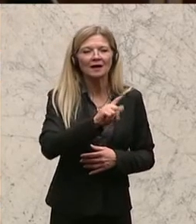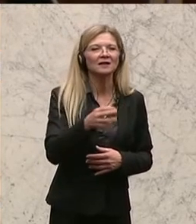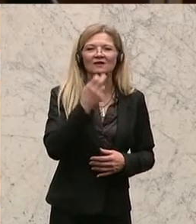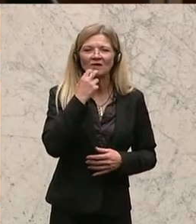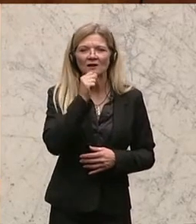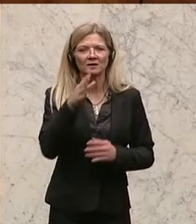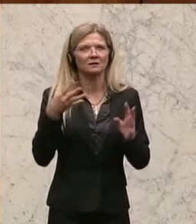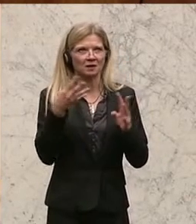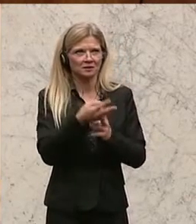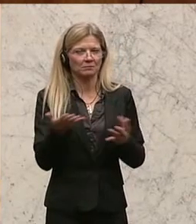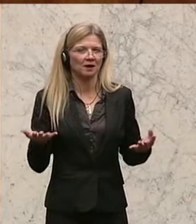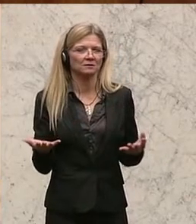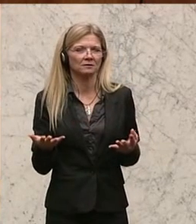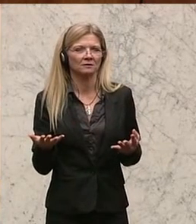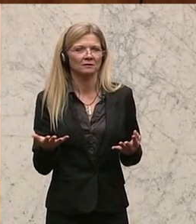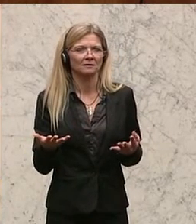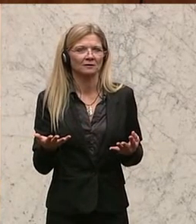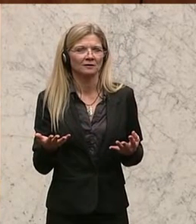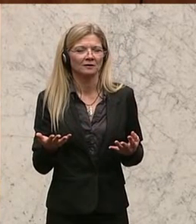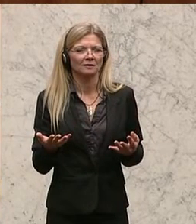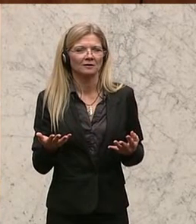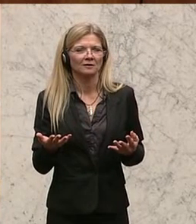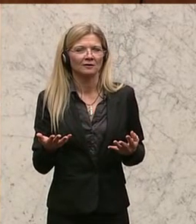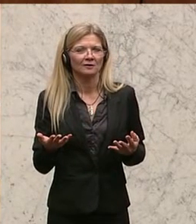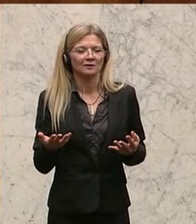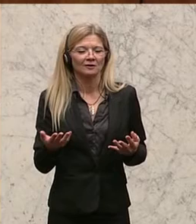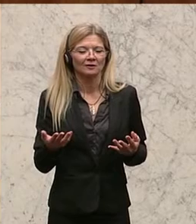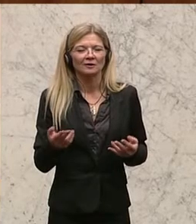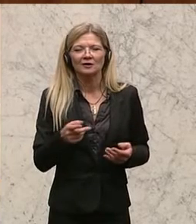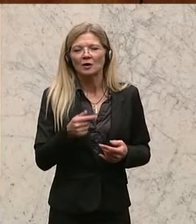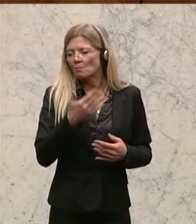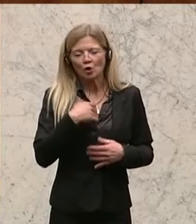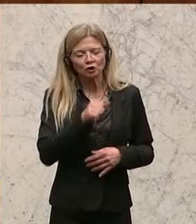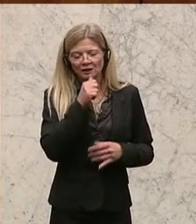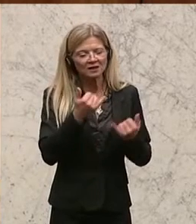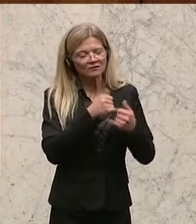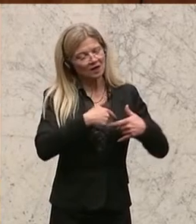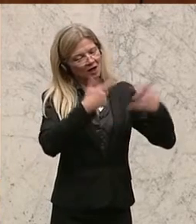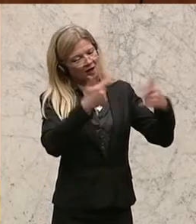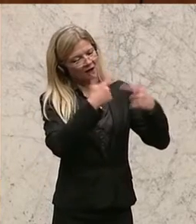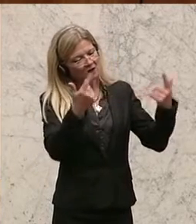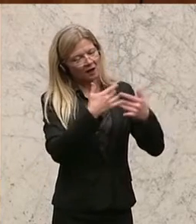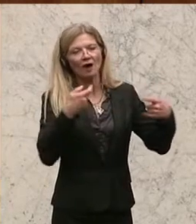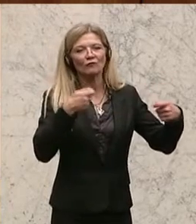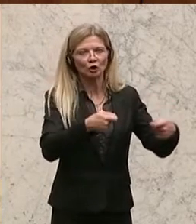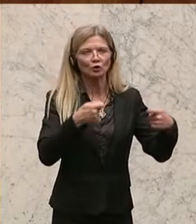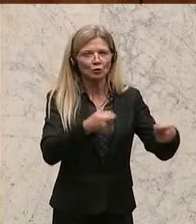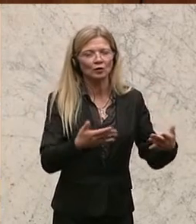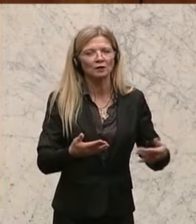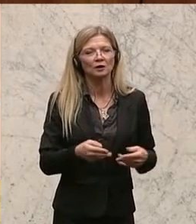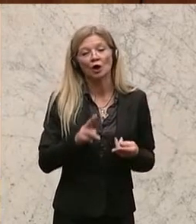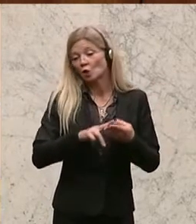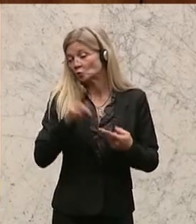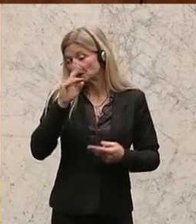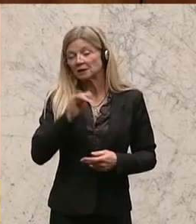gar nicht an Transparenz oder an einem Ausholzen des Förderdschungels gelegen ist. Und interessanterweise leistet auch hier wieder die